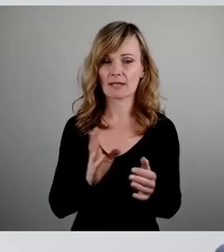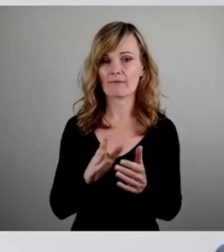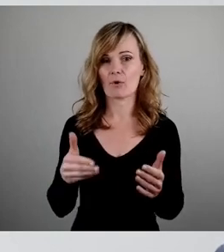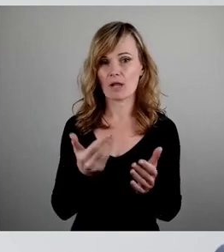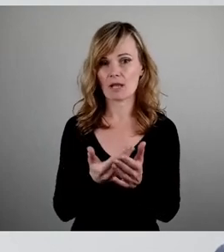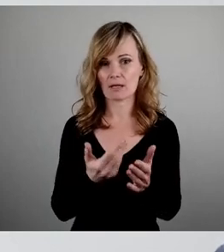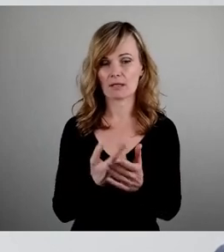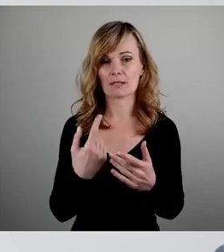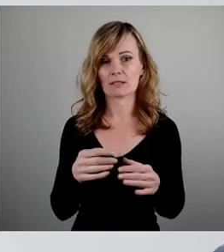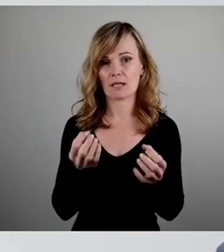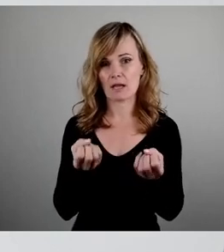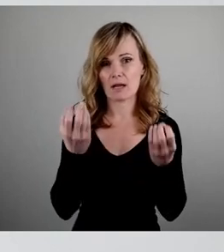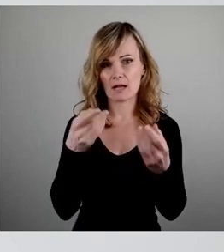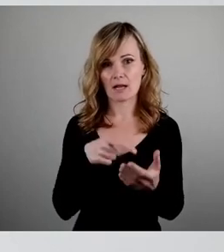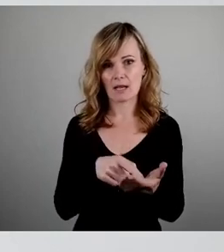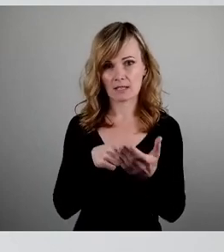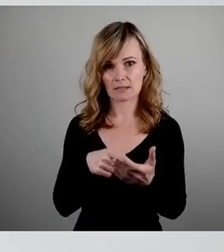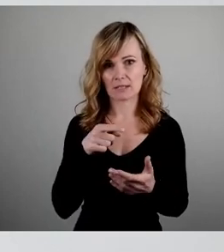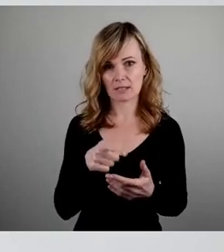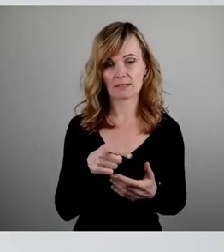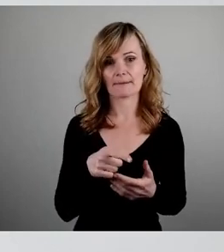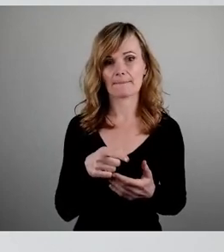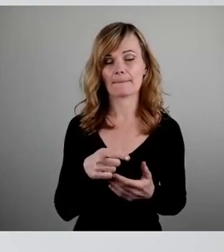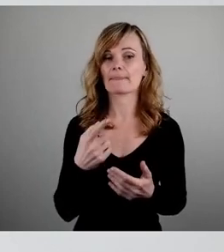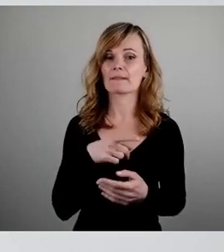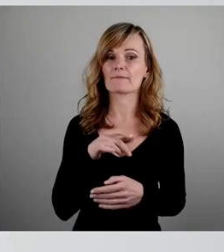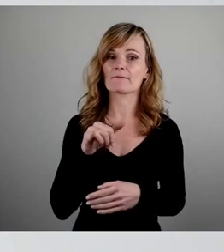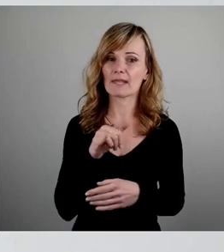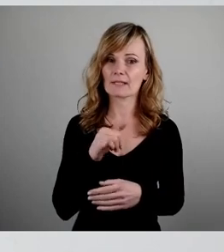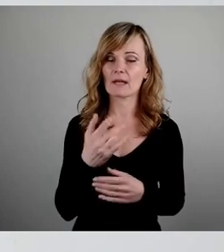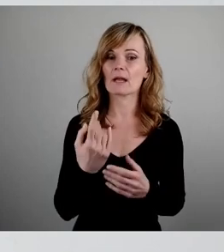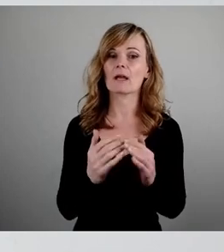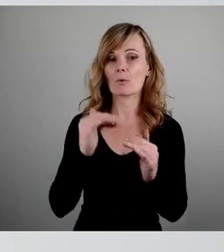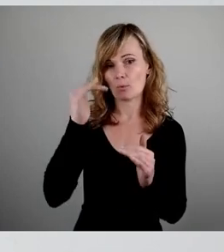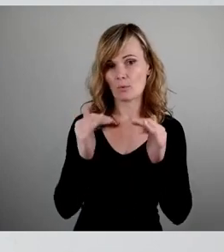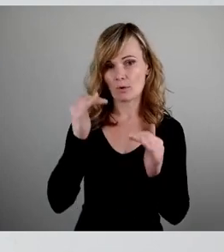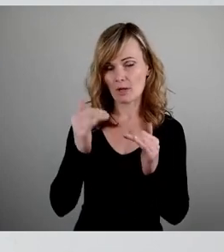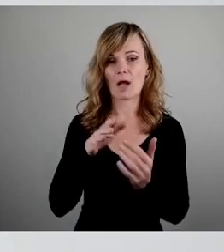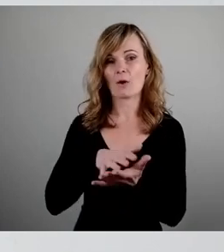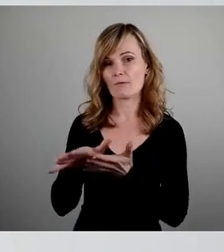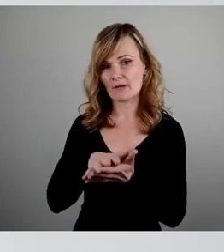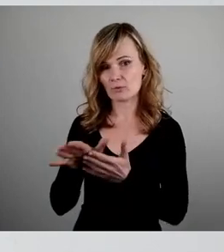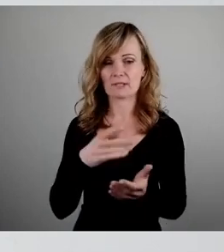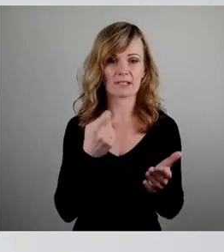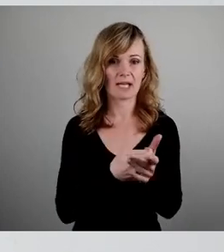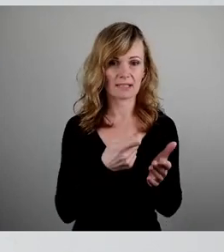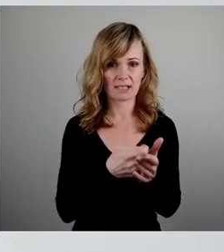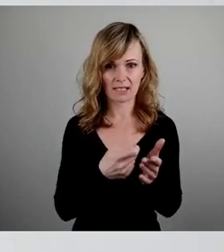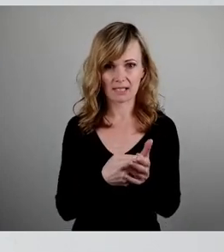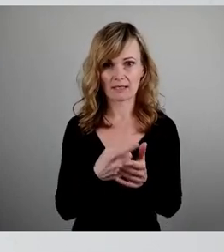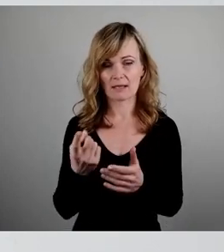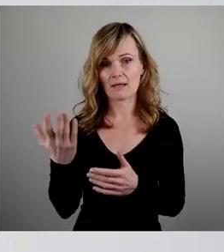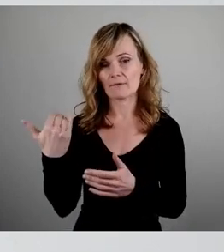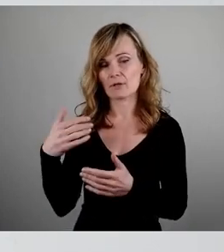sehr deutlich darstellt, in welcher Höhe Aufwendungen und auch Erträge seitens der Stadt